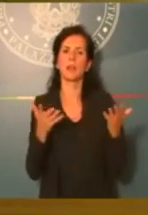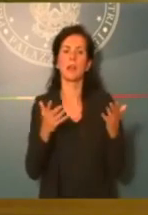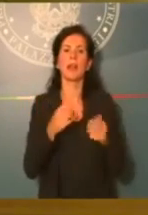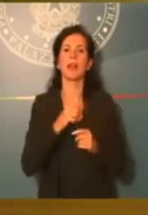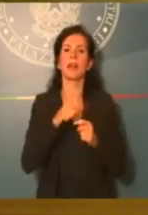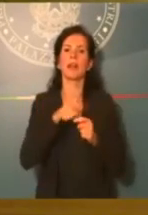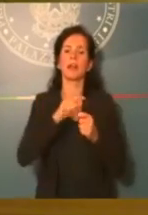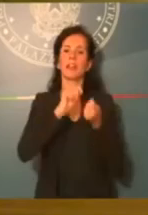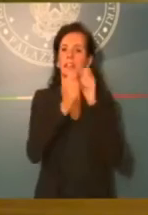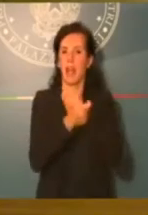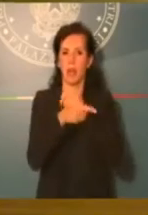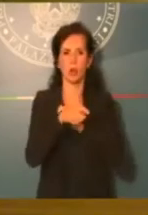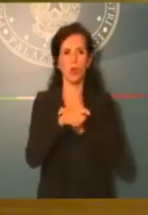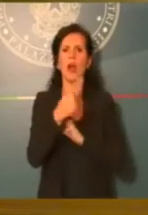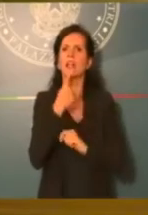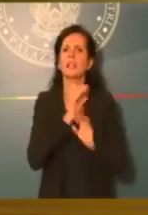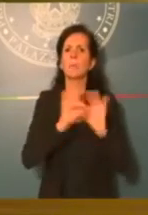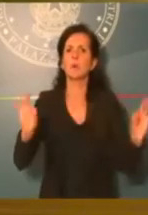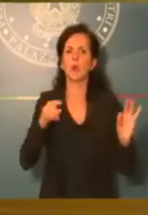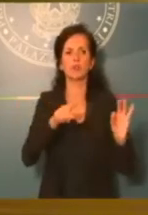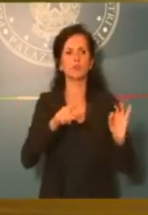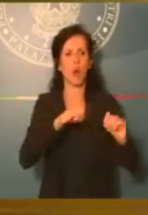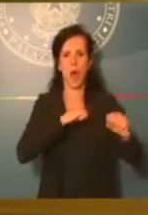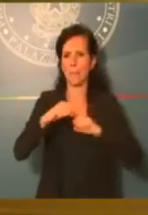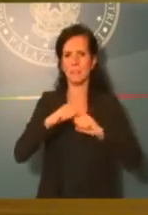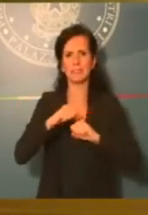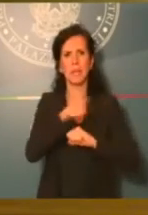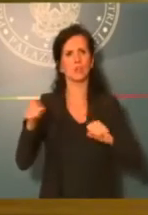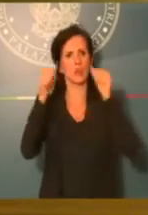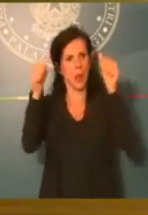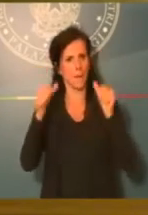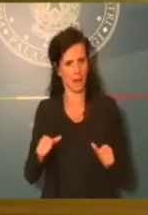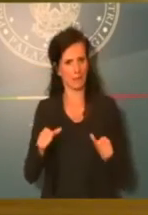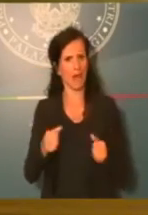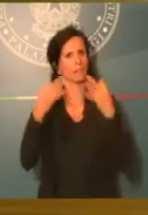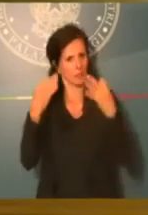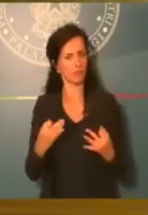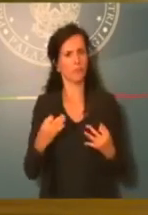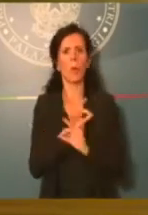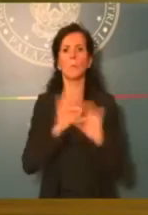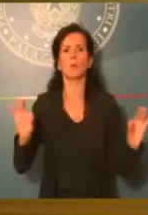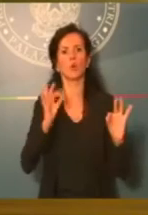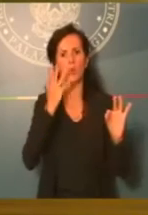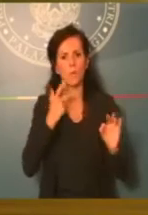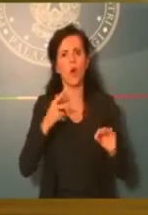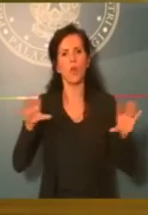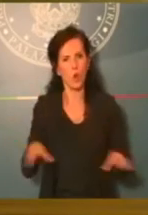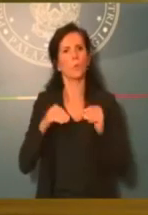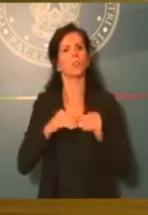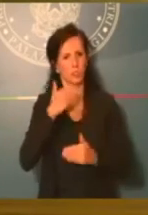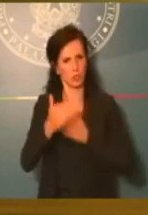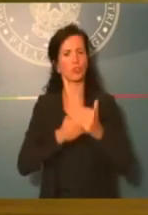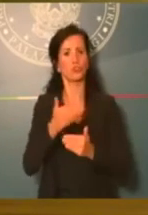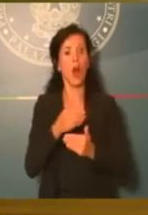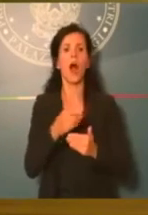è pronto per davvero, cioè quelle amministrazioni, stazioni appaltanti virtuose che sono pronte a partire e quindi avranno questa possibilità